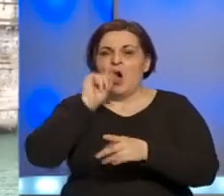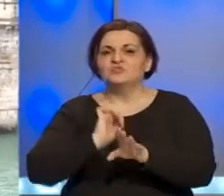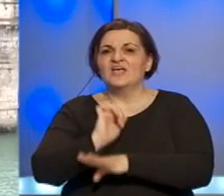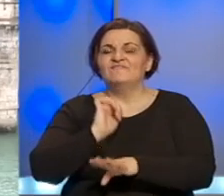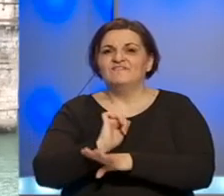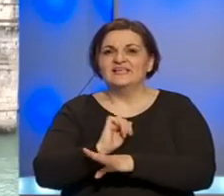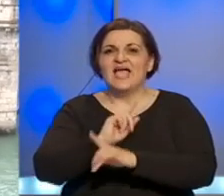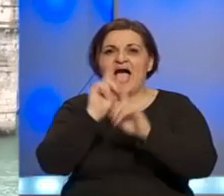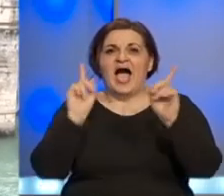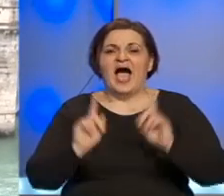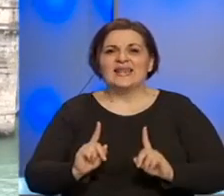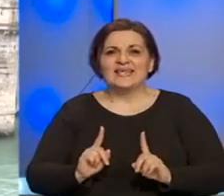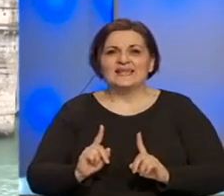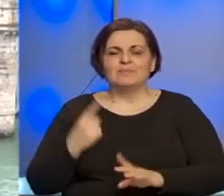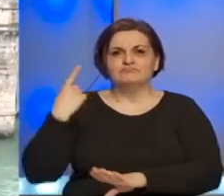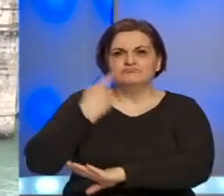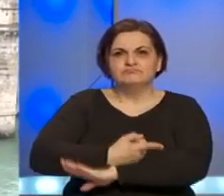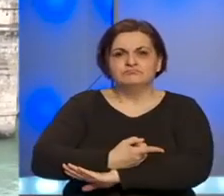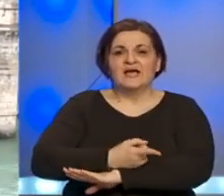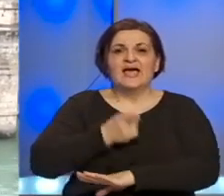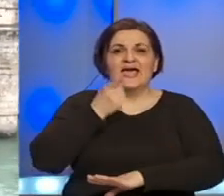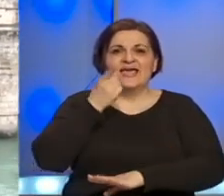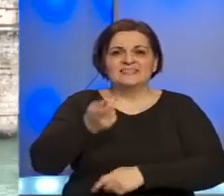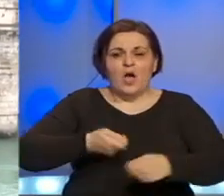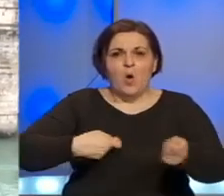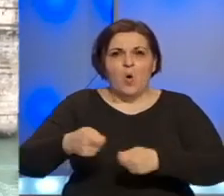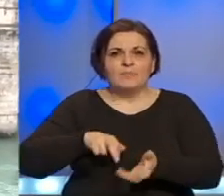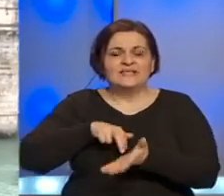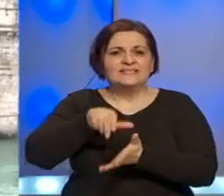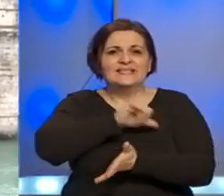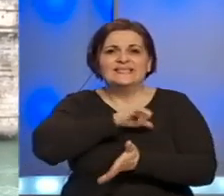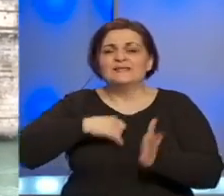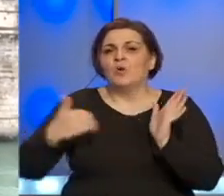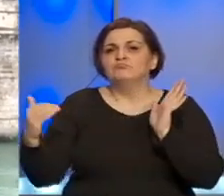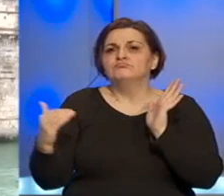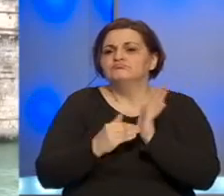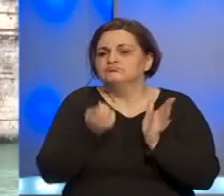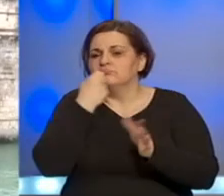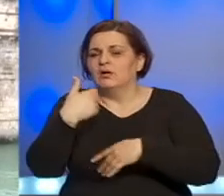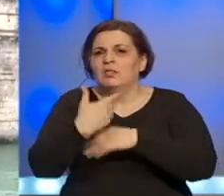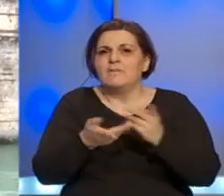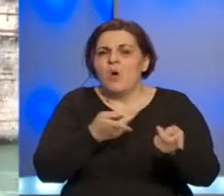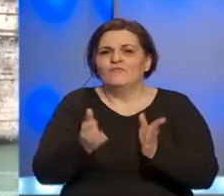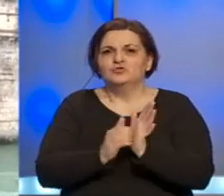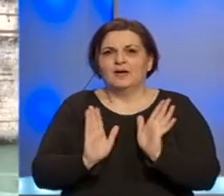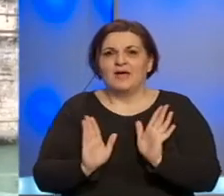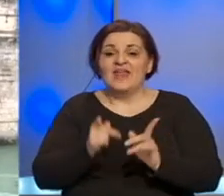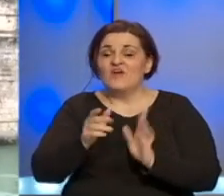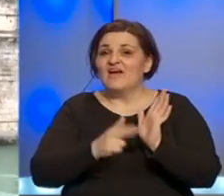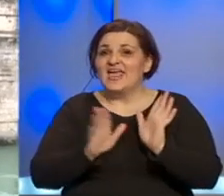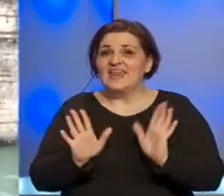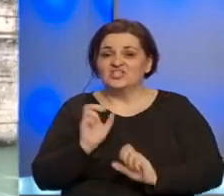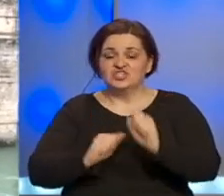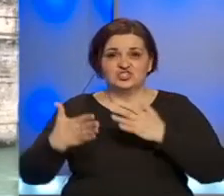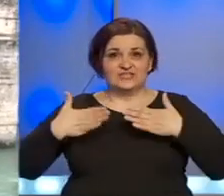Višegrad ali i republičkim naredbama, te tako u prodavnice izlaze samo za potrebe životnih namirnica. Na ovaj način